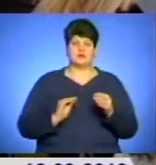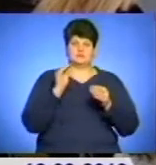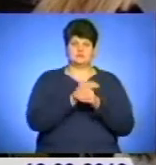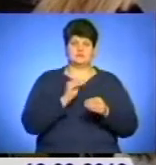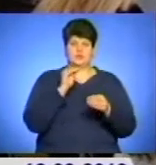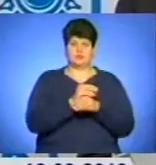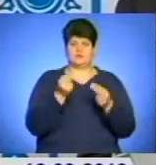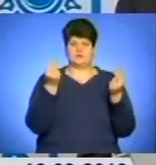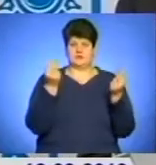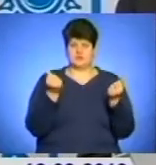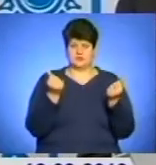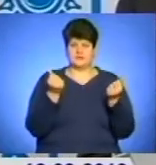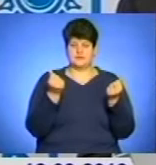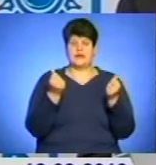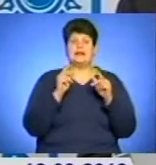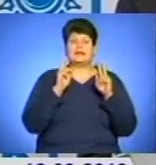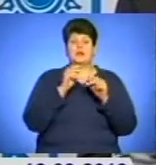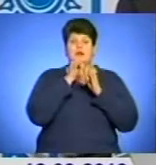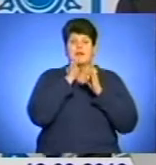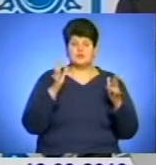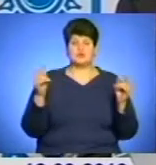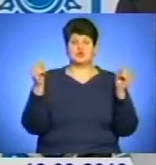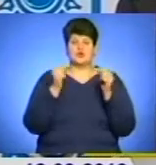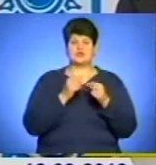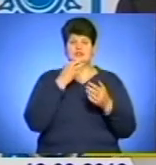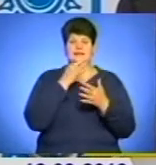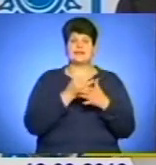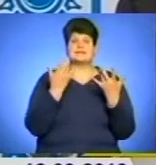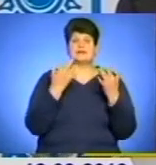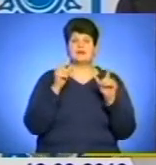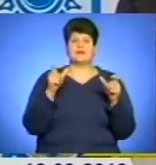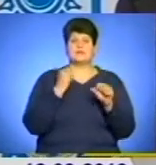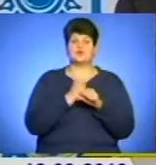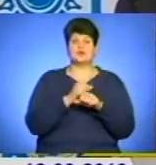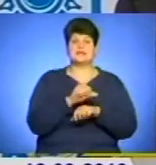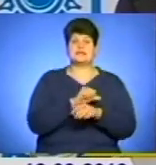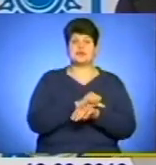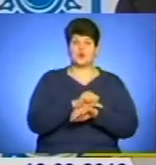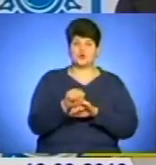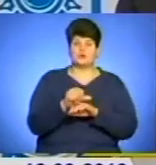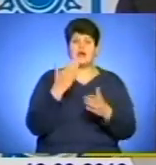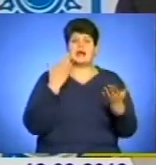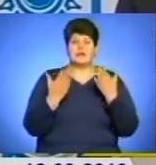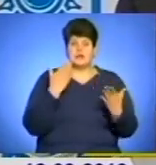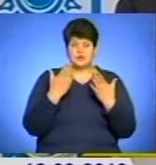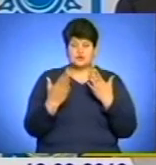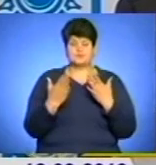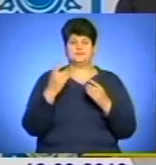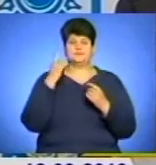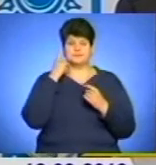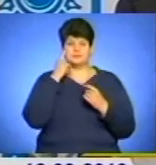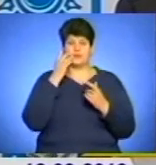надходження. Ніхто не може точно сказати, скільки людей працює за кордоном. Проте, якщо зважити на